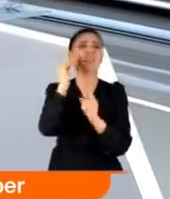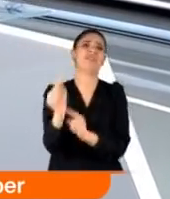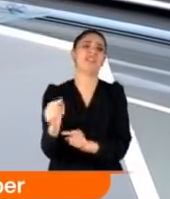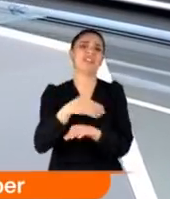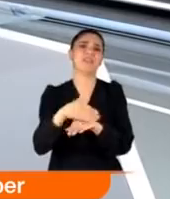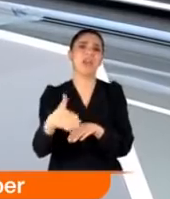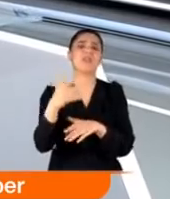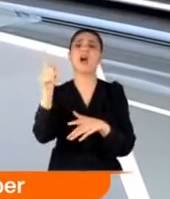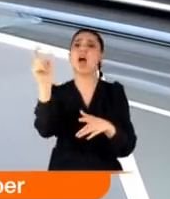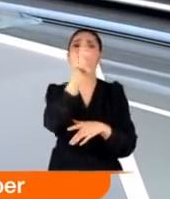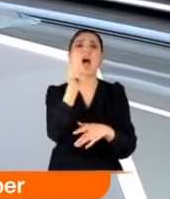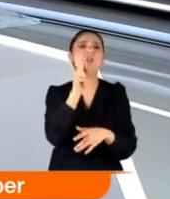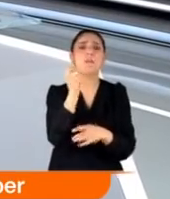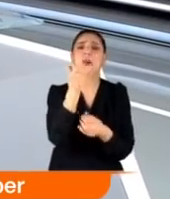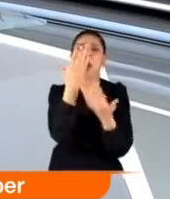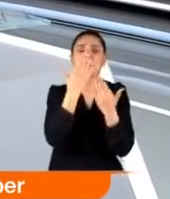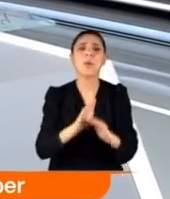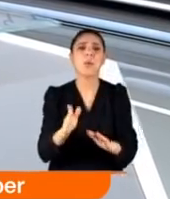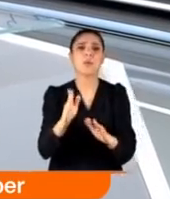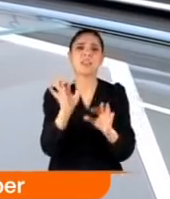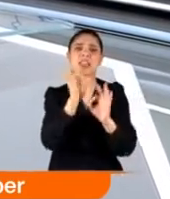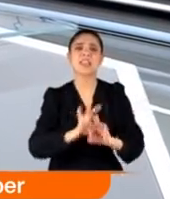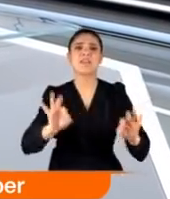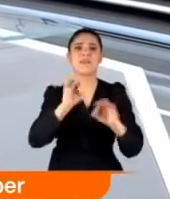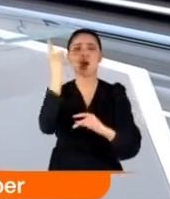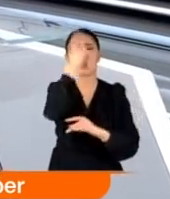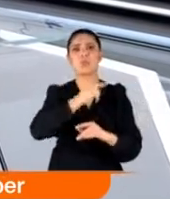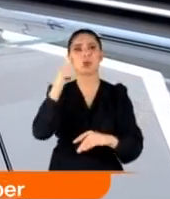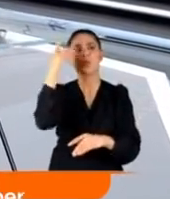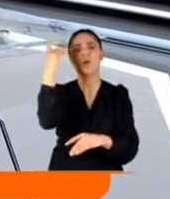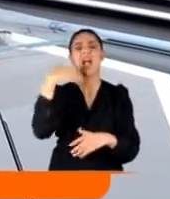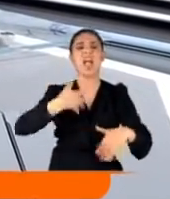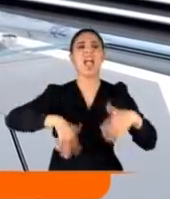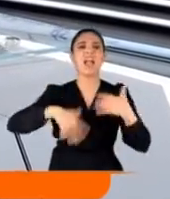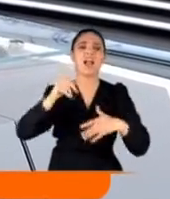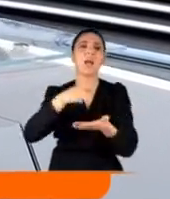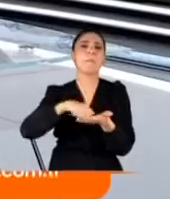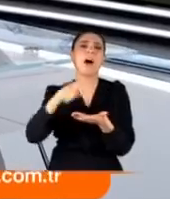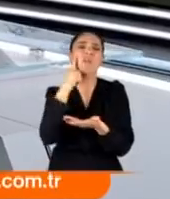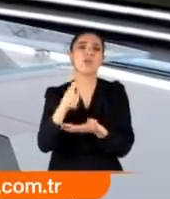Ay sonunu getirecek parası da kalmadı. Çünkü engelli maaşıydı o para.